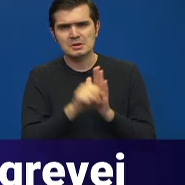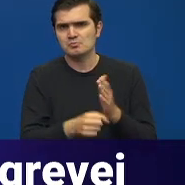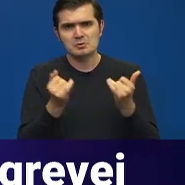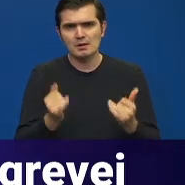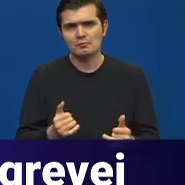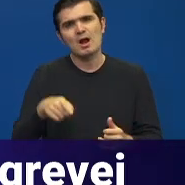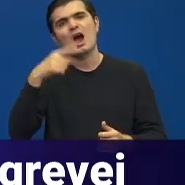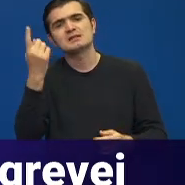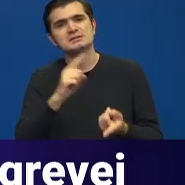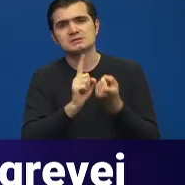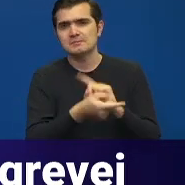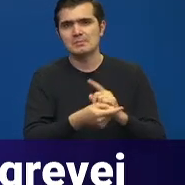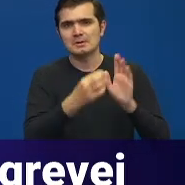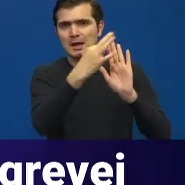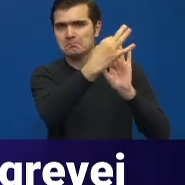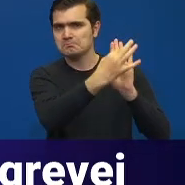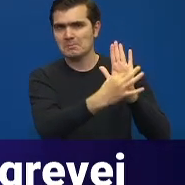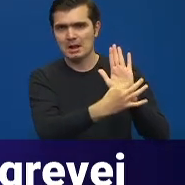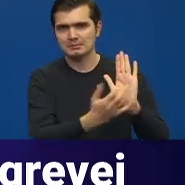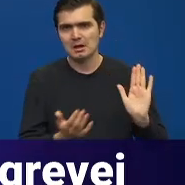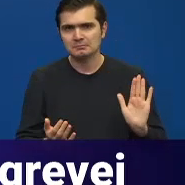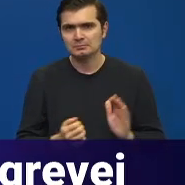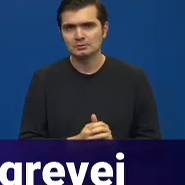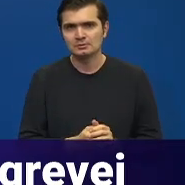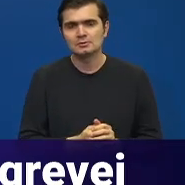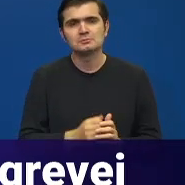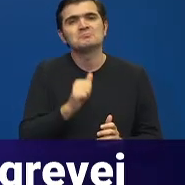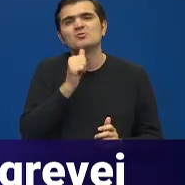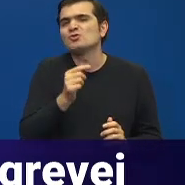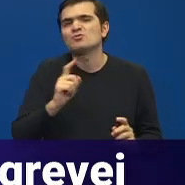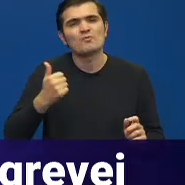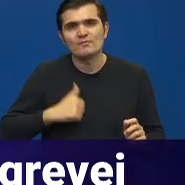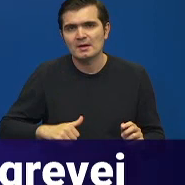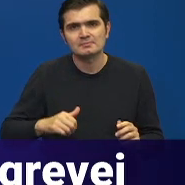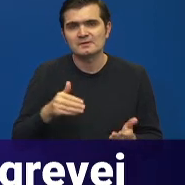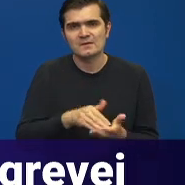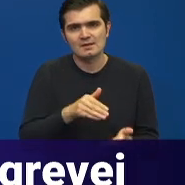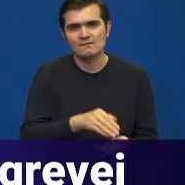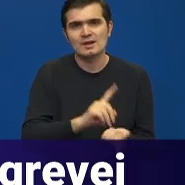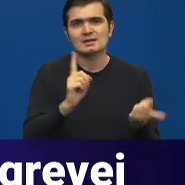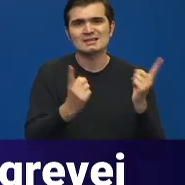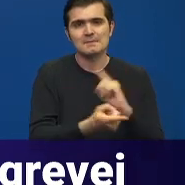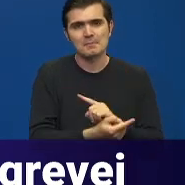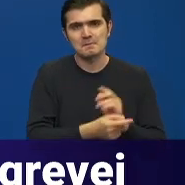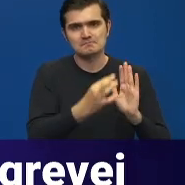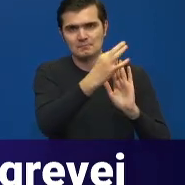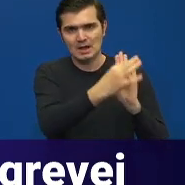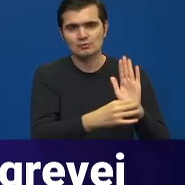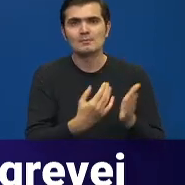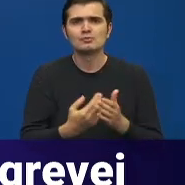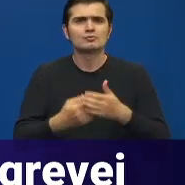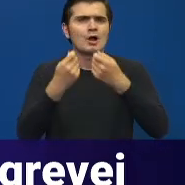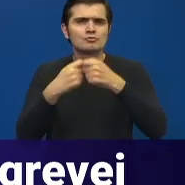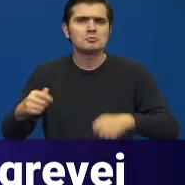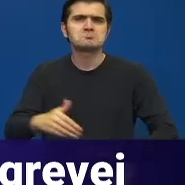acest moment modificarea calendarului. Și ne dorim nici să nu fie nevoie de modificarea calendarului pentru ca toți